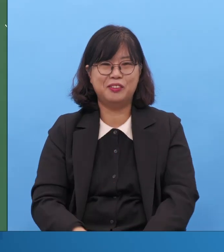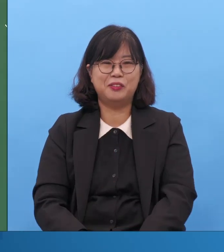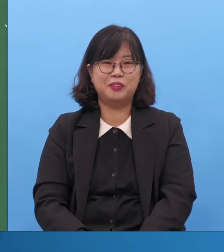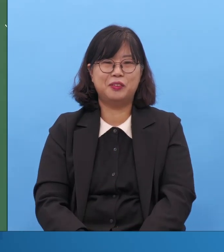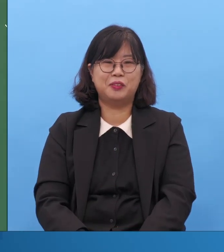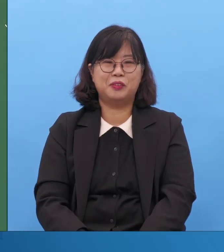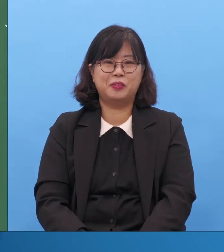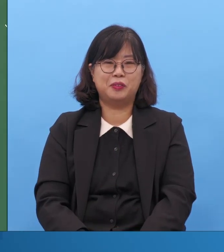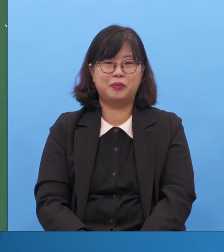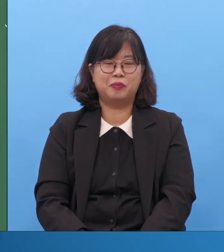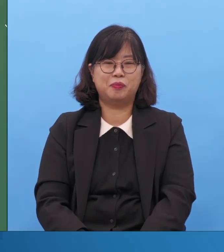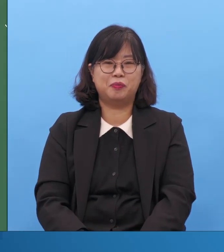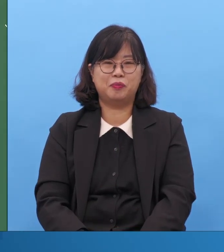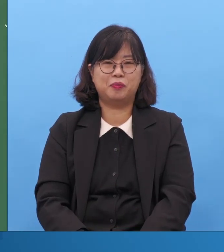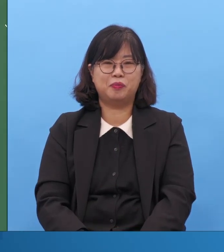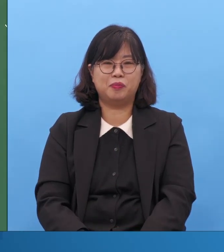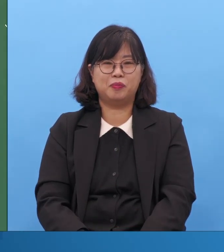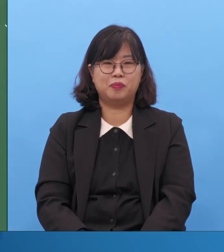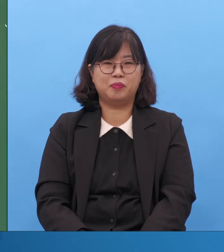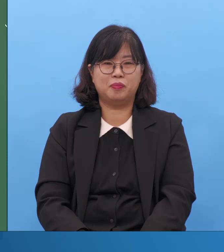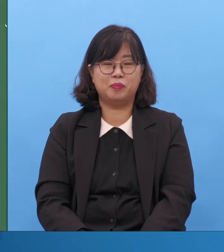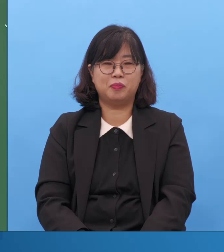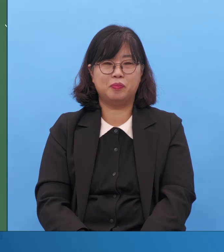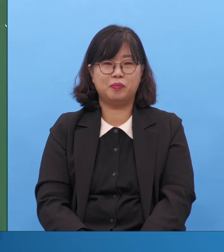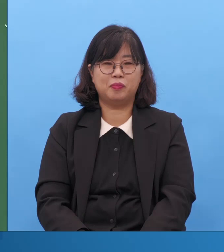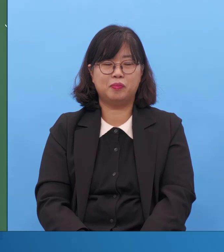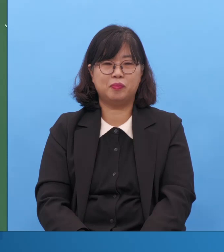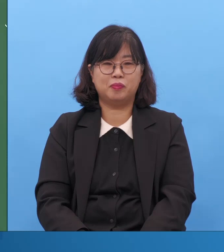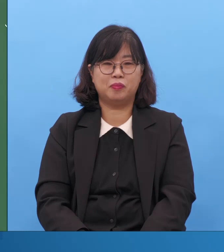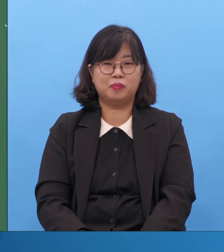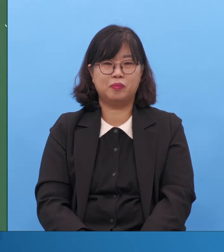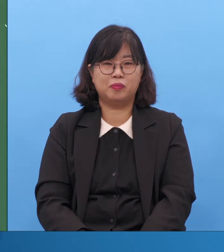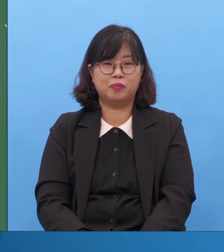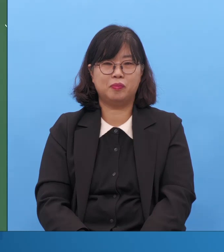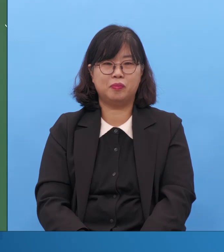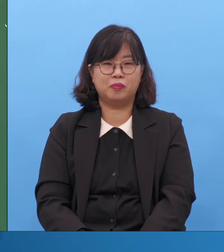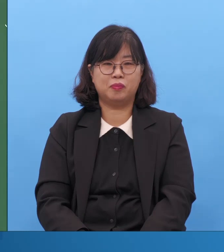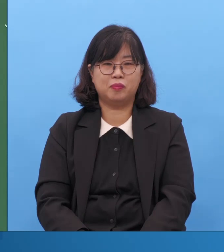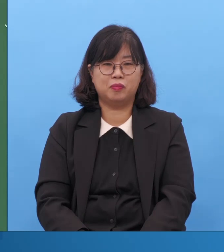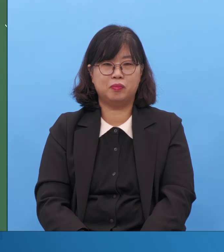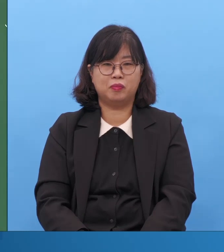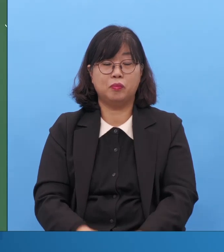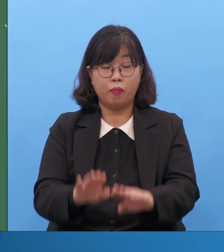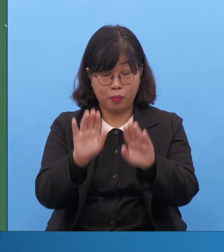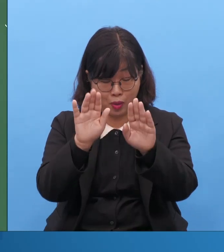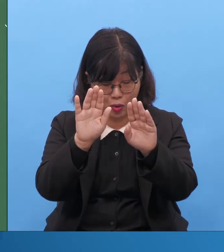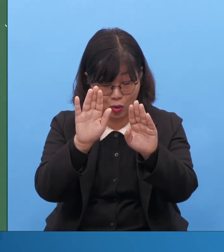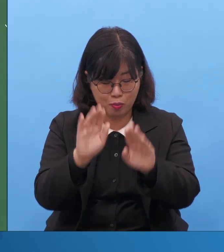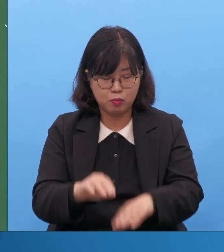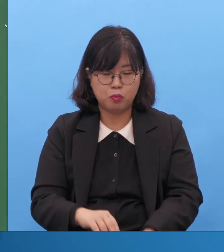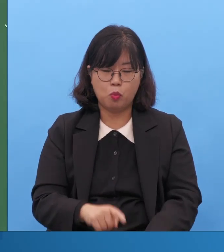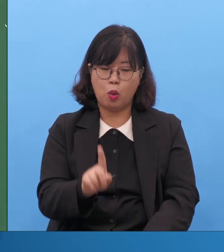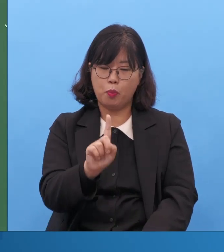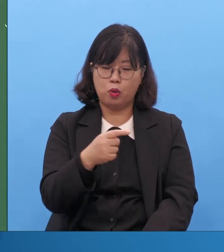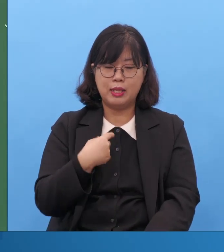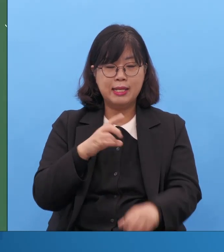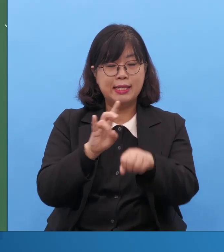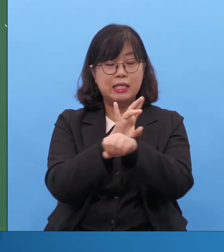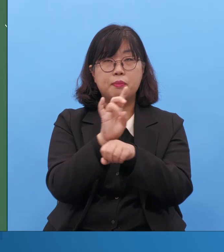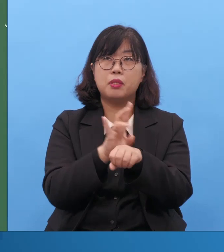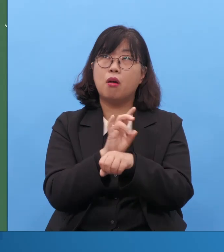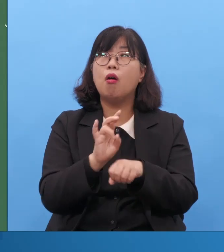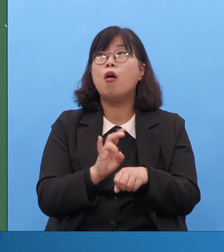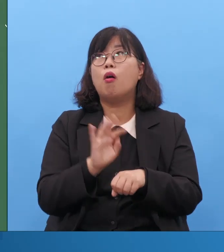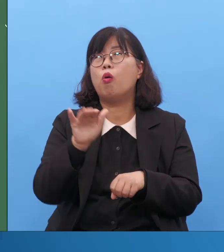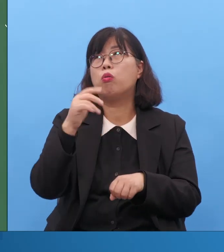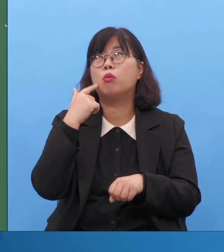이걸 빨리 캐쳐야 돼요. 그게 기도입니다. 20살이 어떻게 24시간 기도만 합니까? 그럴 필요도 없어요. 순간순간의